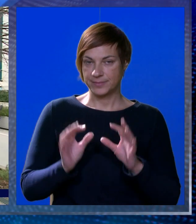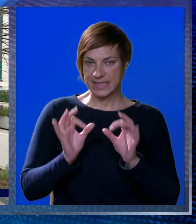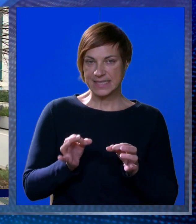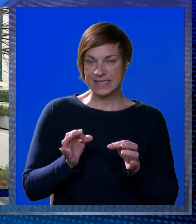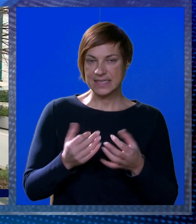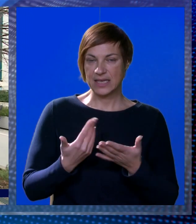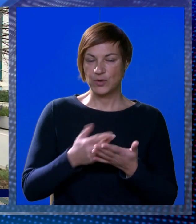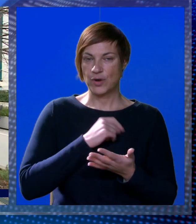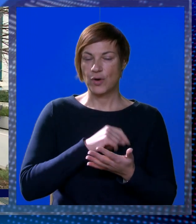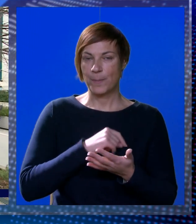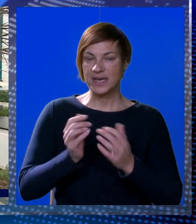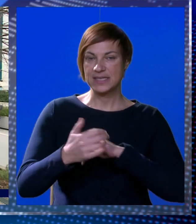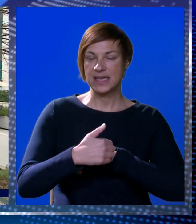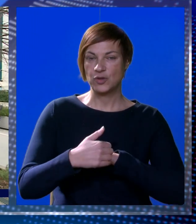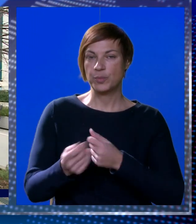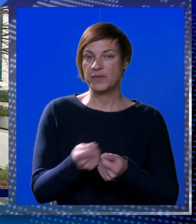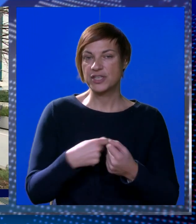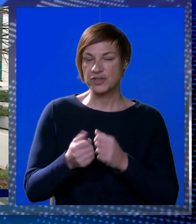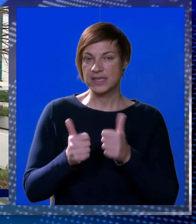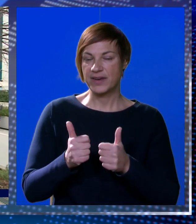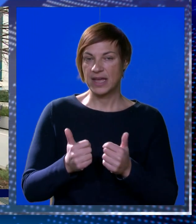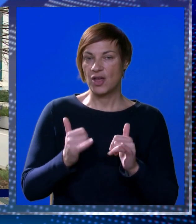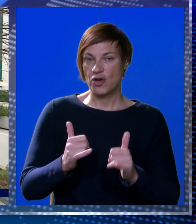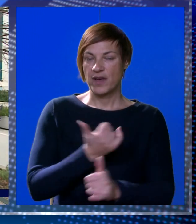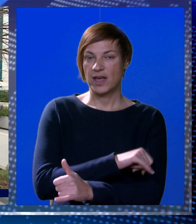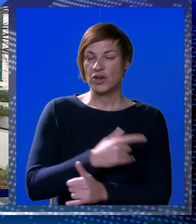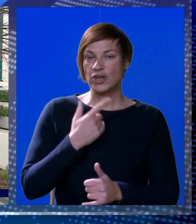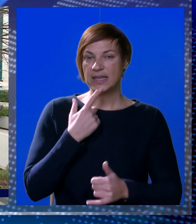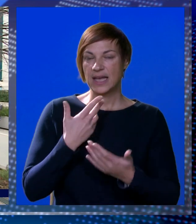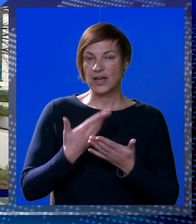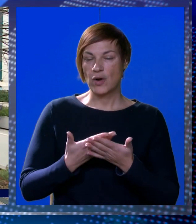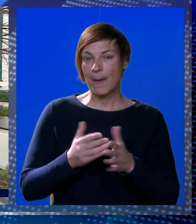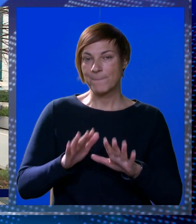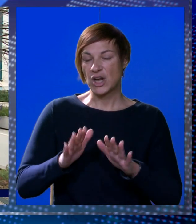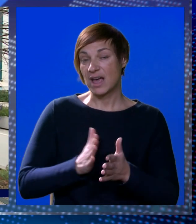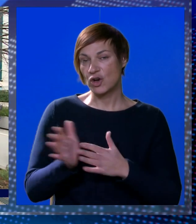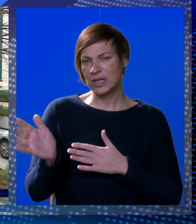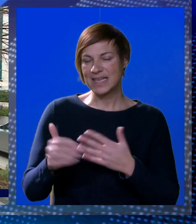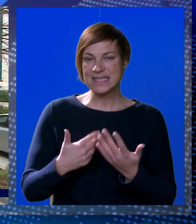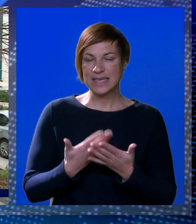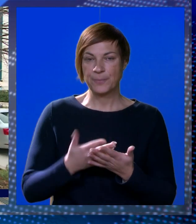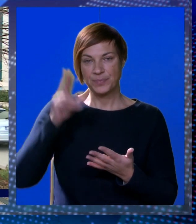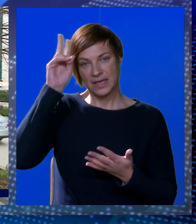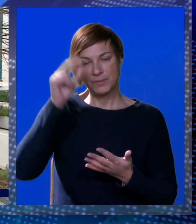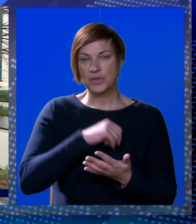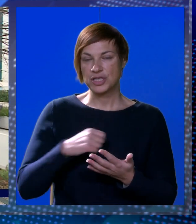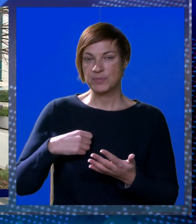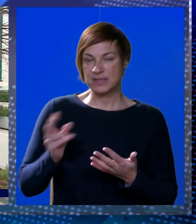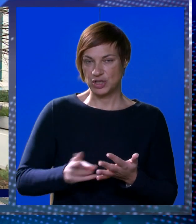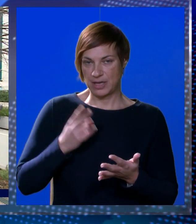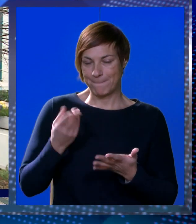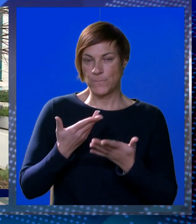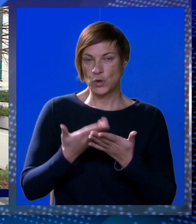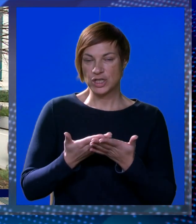Pa sigurno, ko predsjednik Dubrovačka sportova prošla godina, odnosno tekuća koja nam naravno polagano odlazi, može nam samo